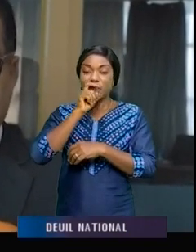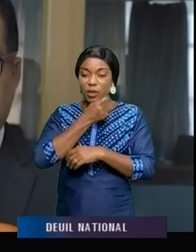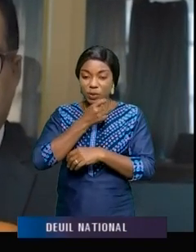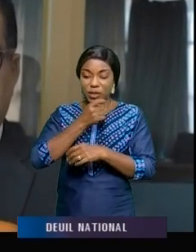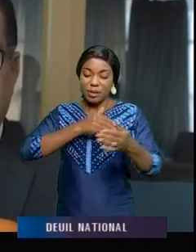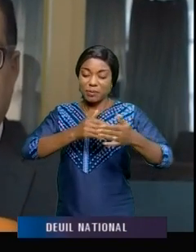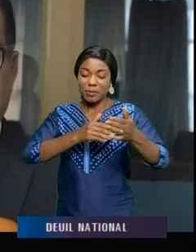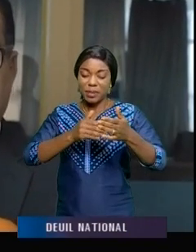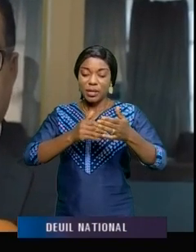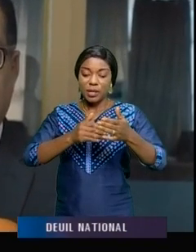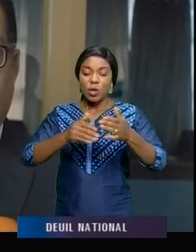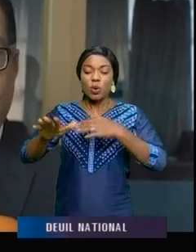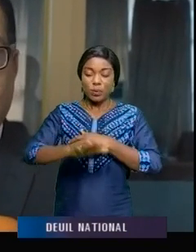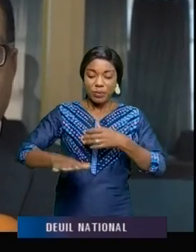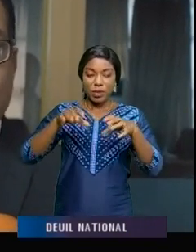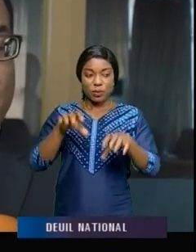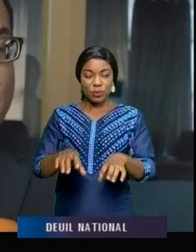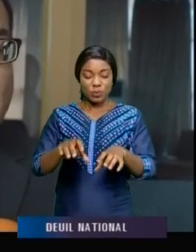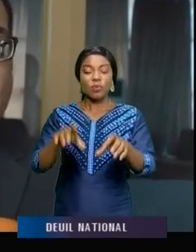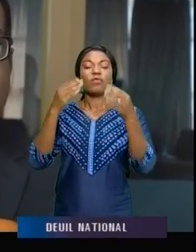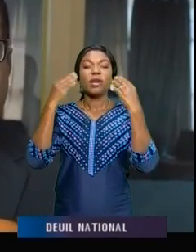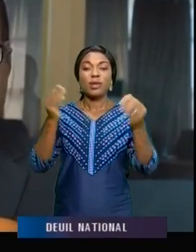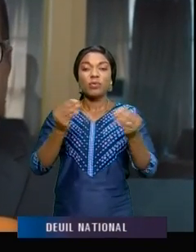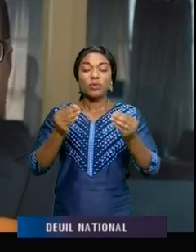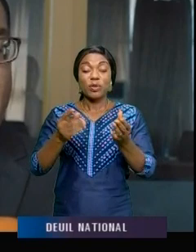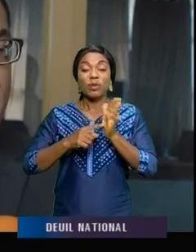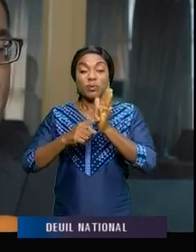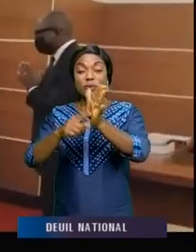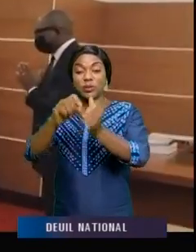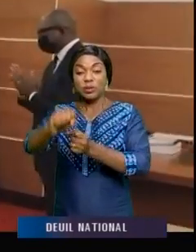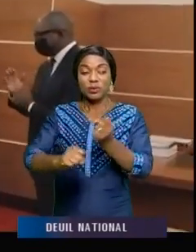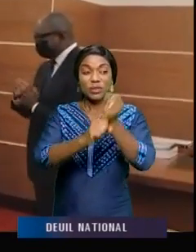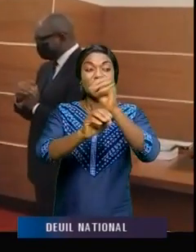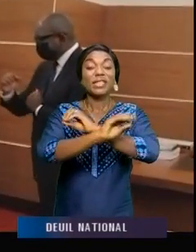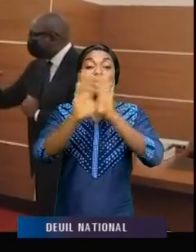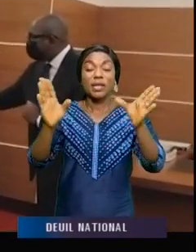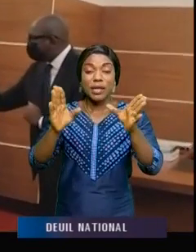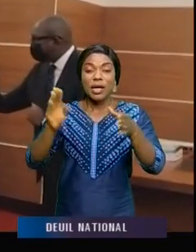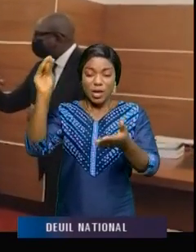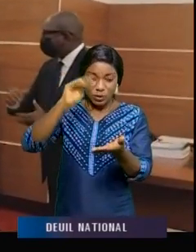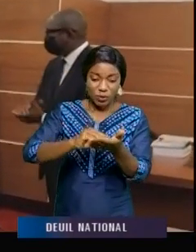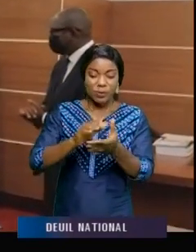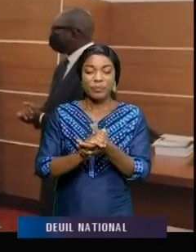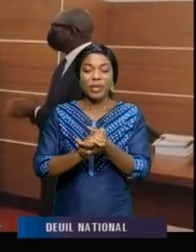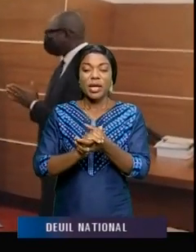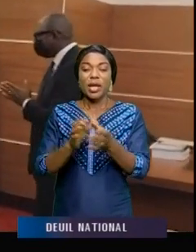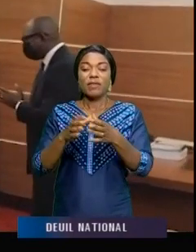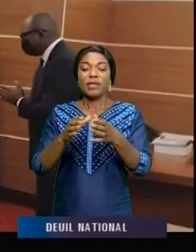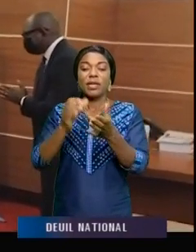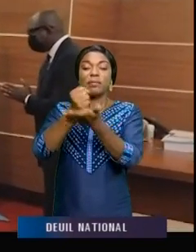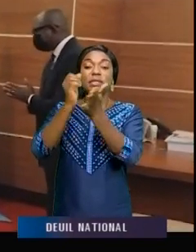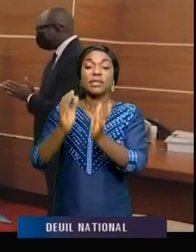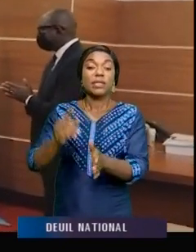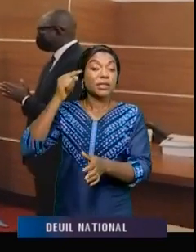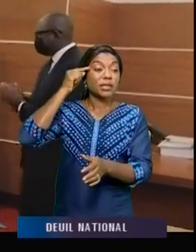RDC et c'est une manifestation de soutien claire et nette. Le tête-à-tête avec l'ambassadeur du Japon a plutôt